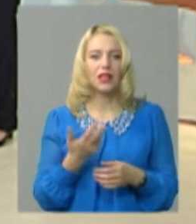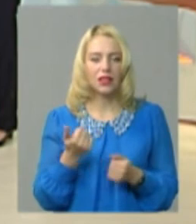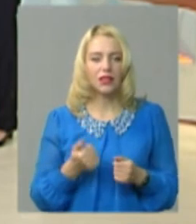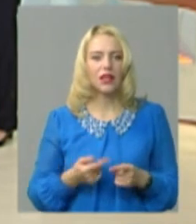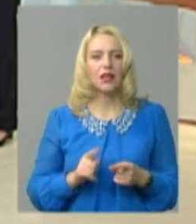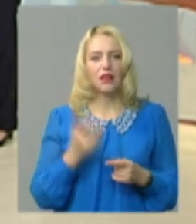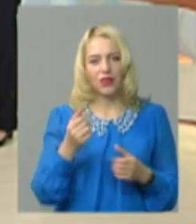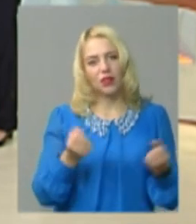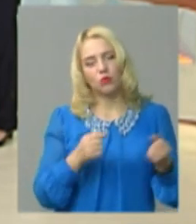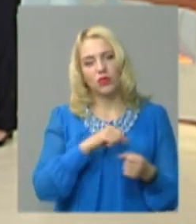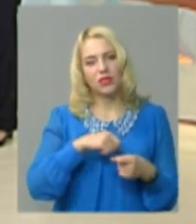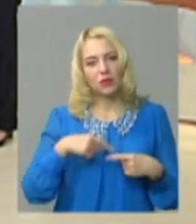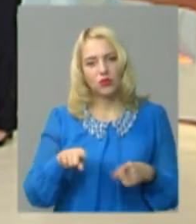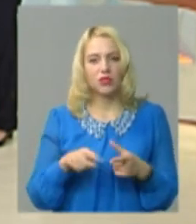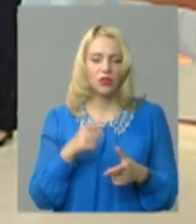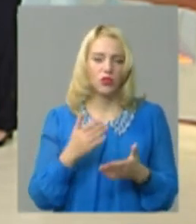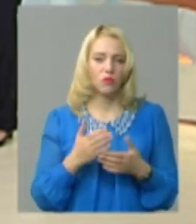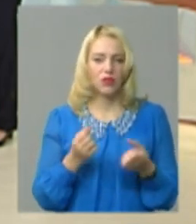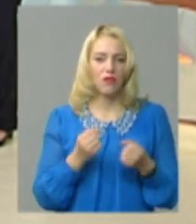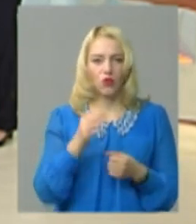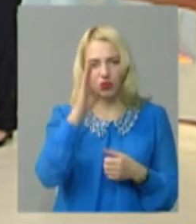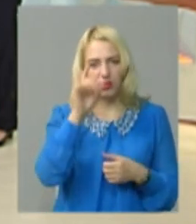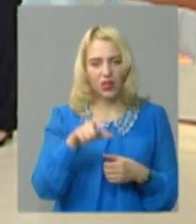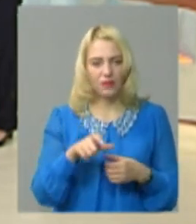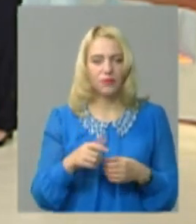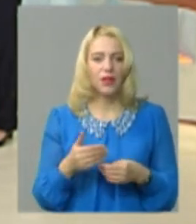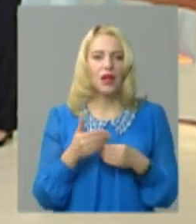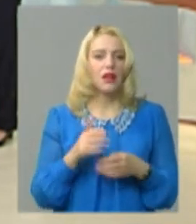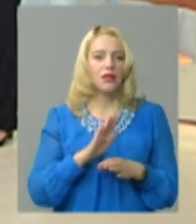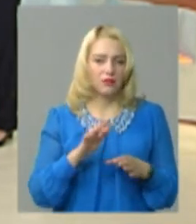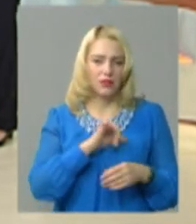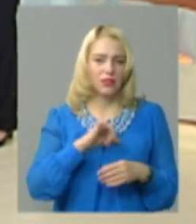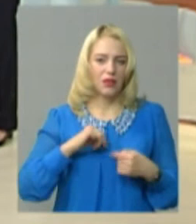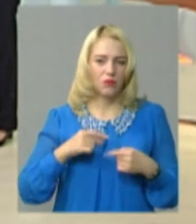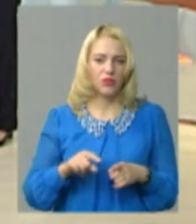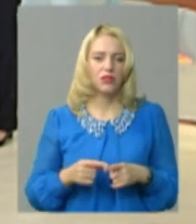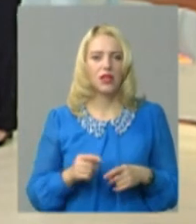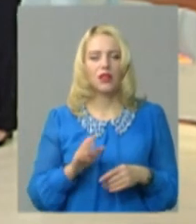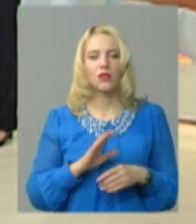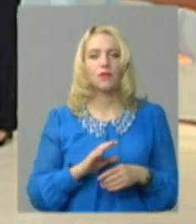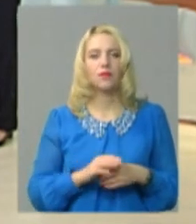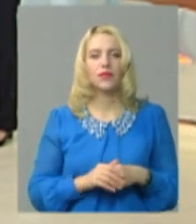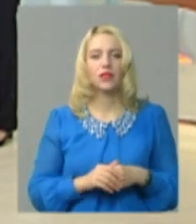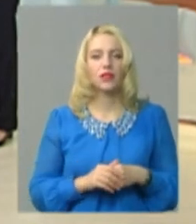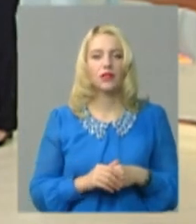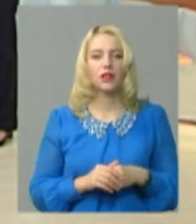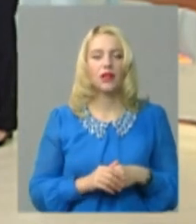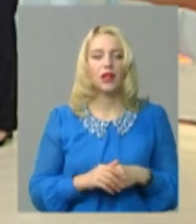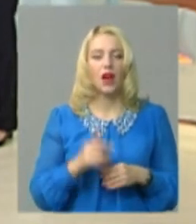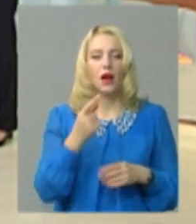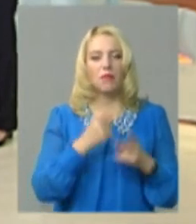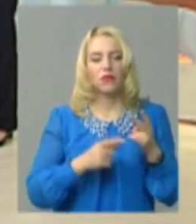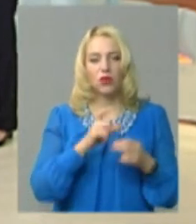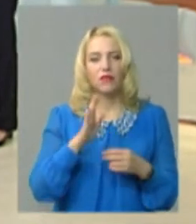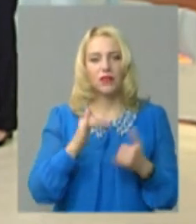Ви кермуєте самостійно чи маєте водія? Кермую самостійно. Не вдиймося далі до агітації. По хвилині-півтори